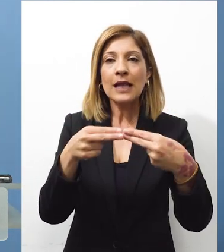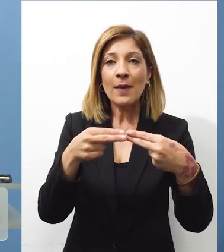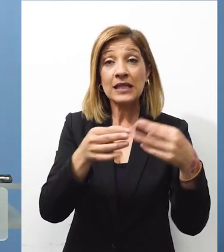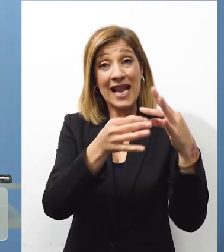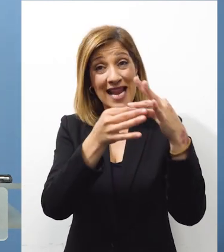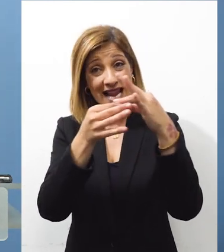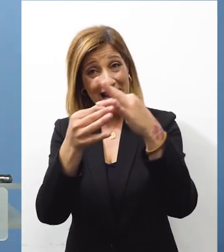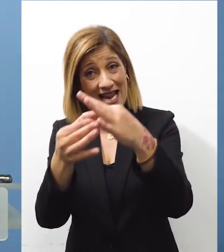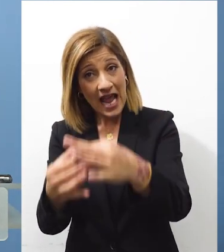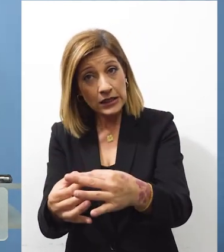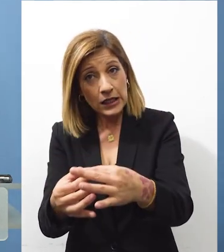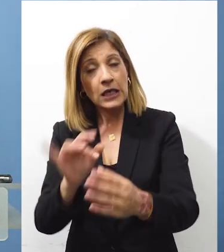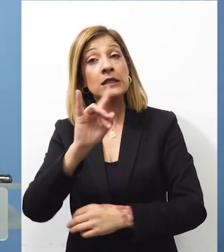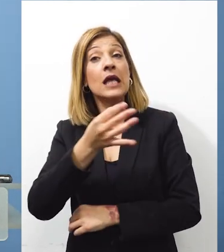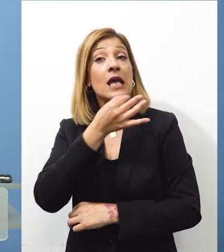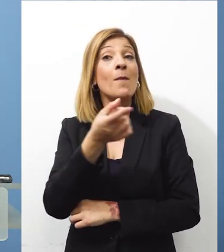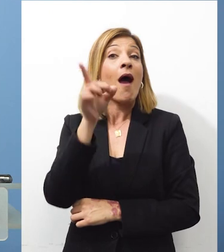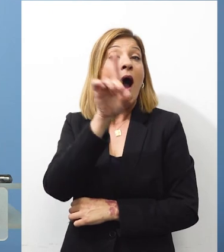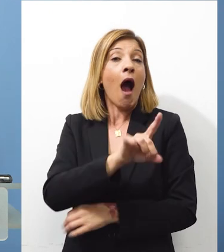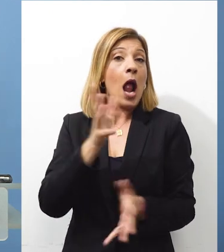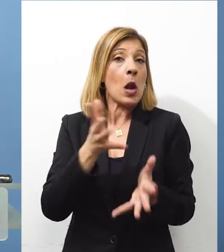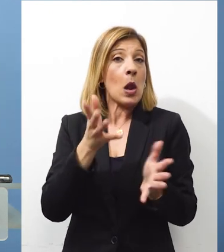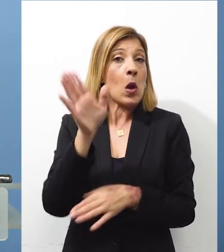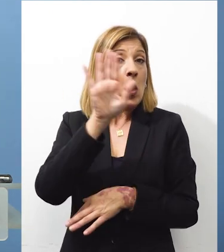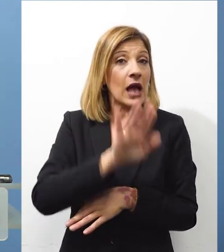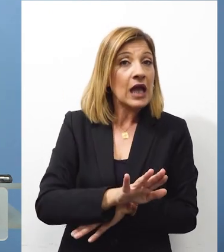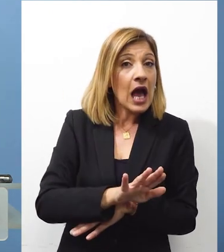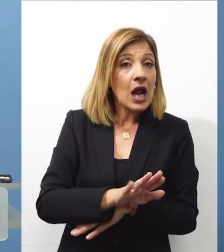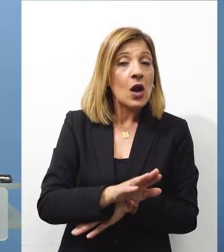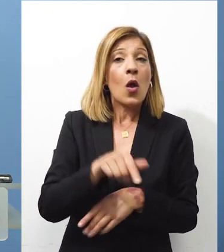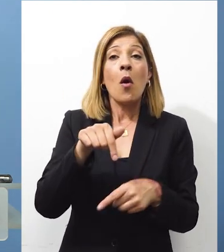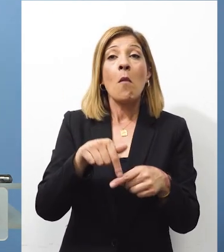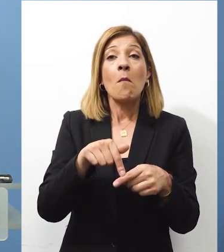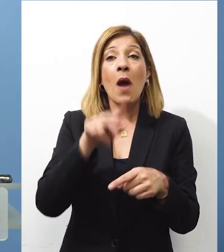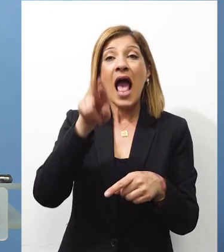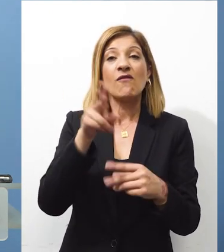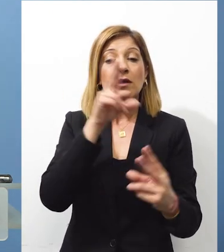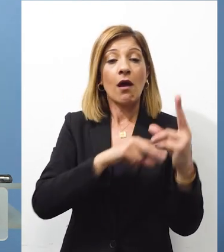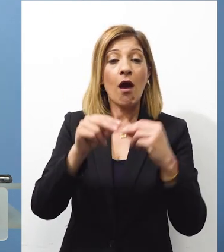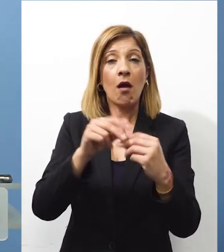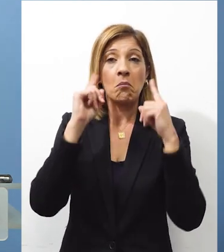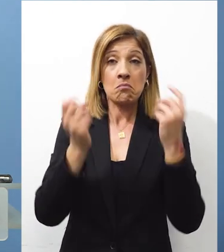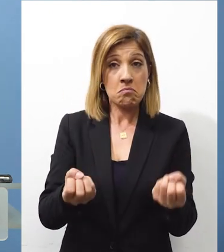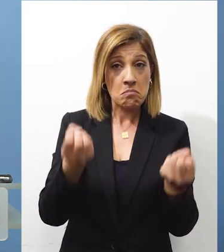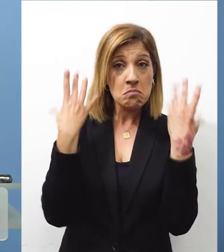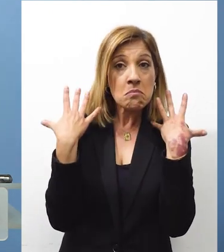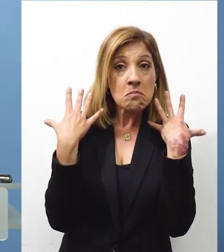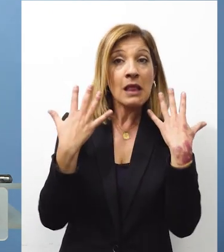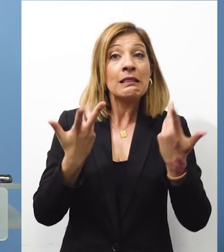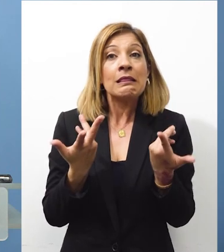ή είναι κάτι άλλο διαφοροποιημένο ενδεχομένως μη αμέσιοτος